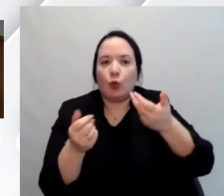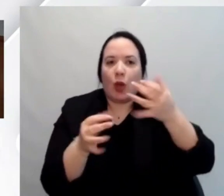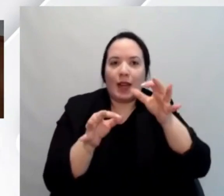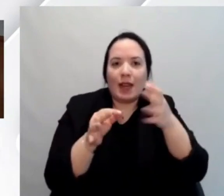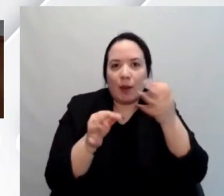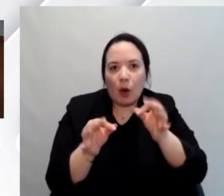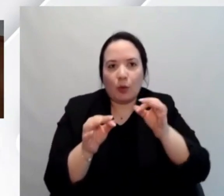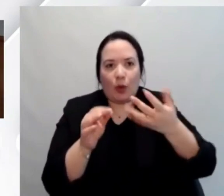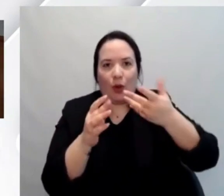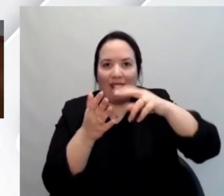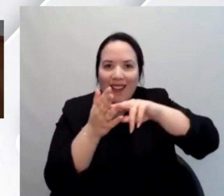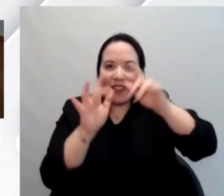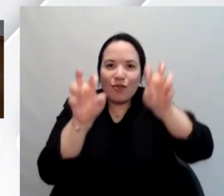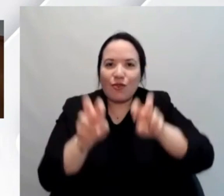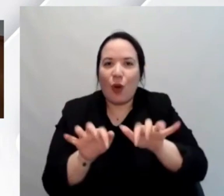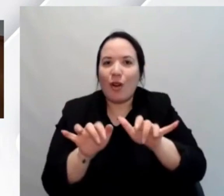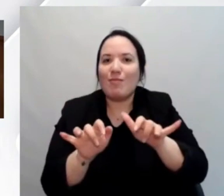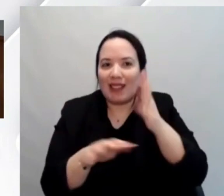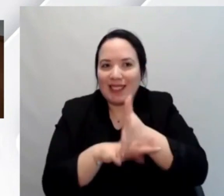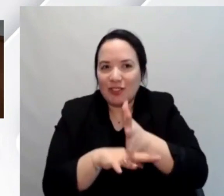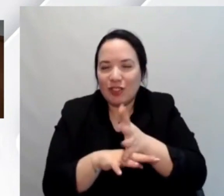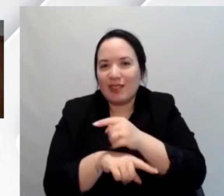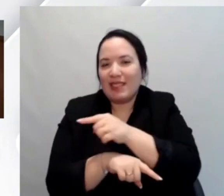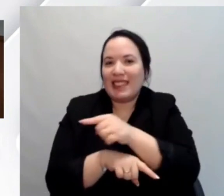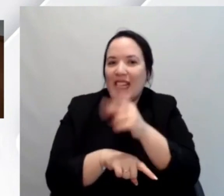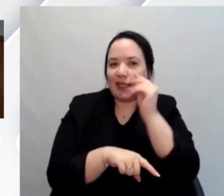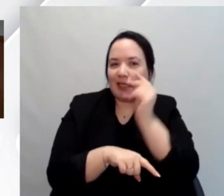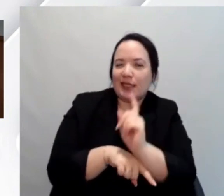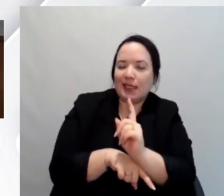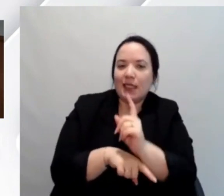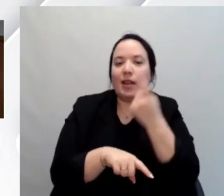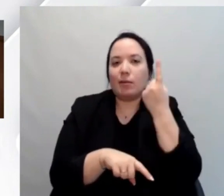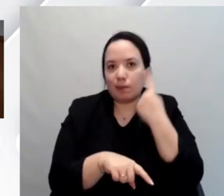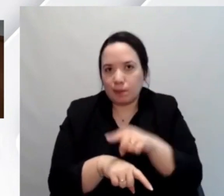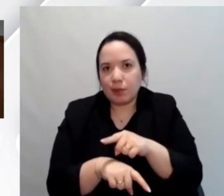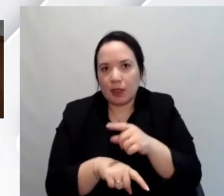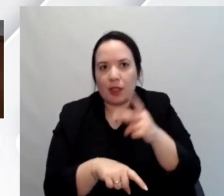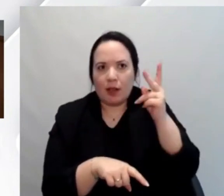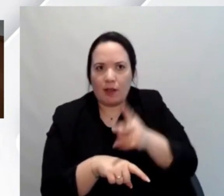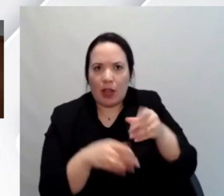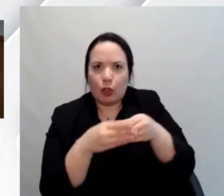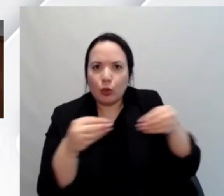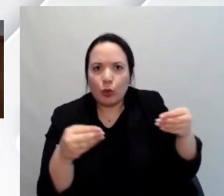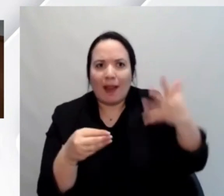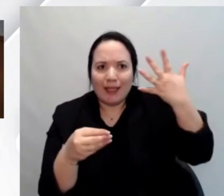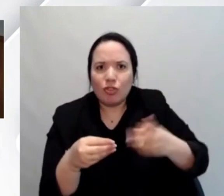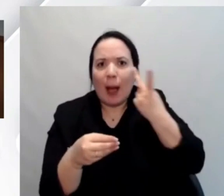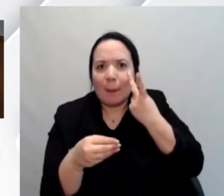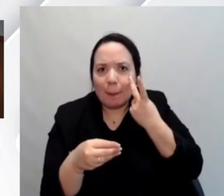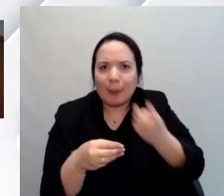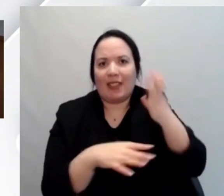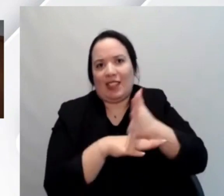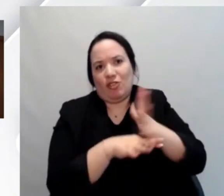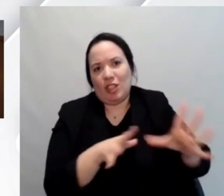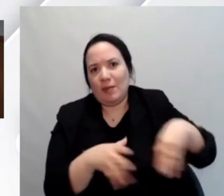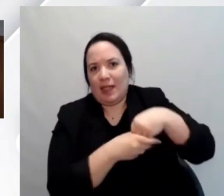usano quotidianamente per creare gli applicativi, che già sono in molti casi predisposte per inserire le caratteristiche di